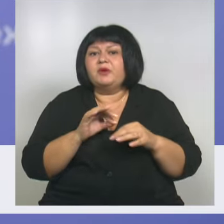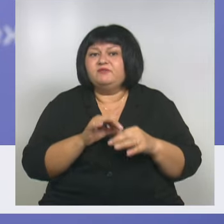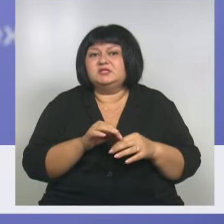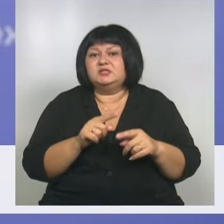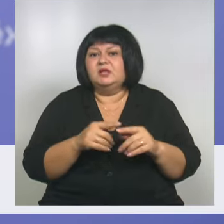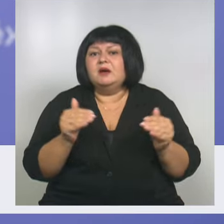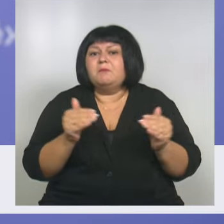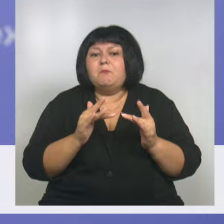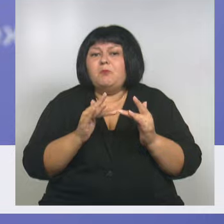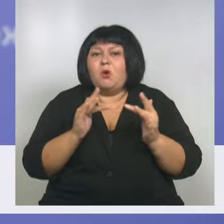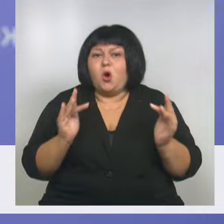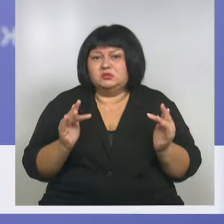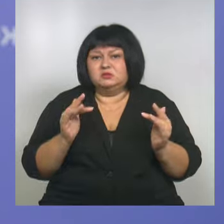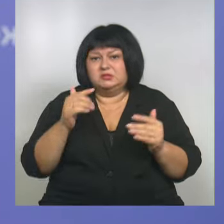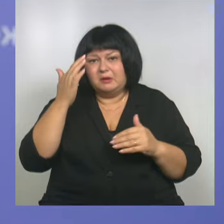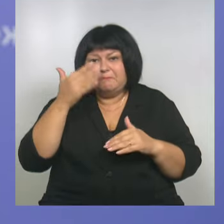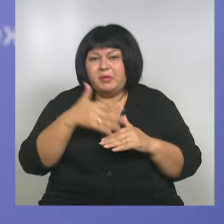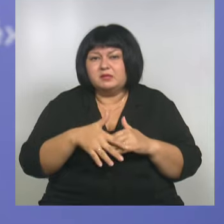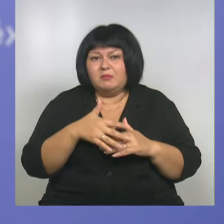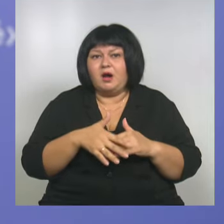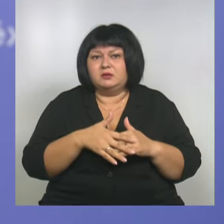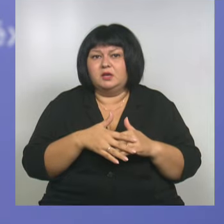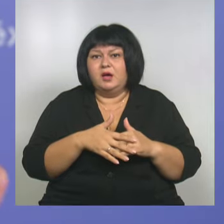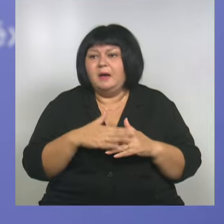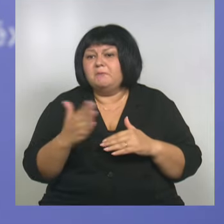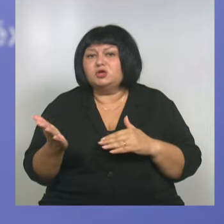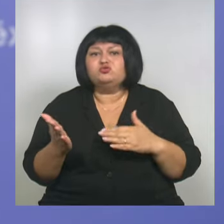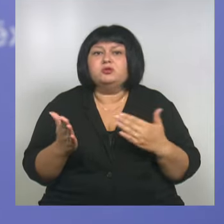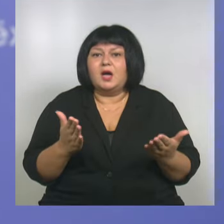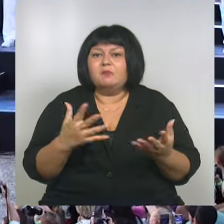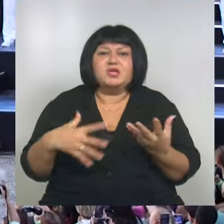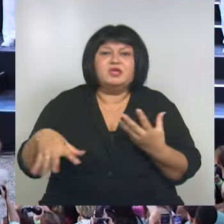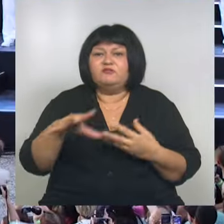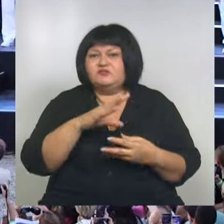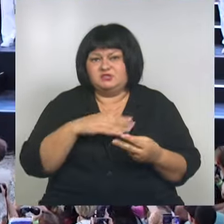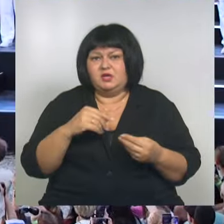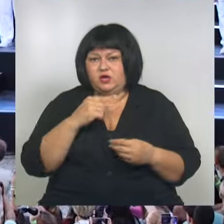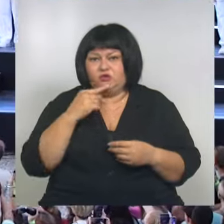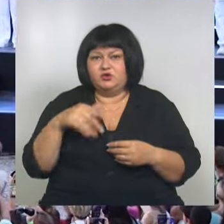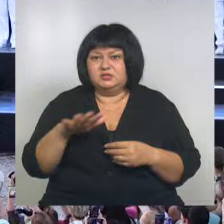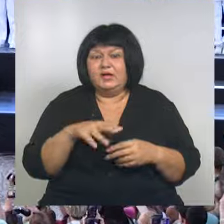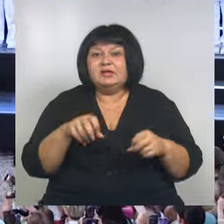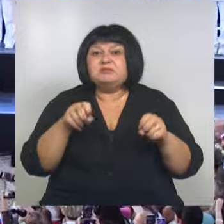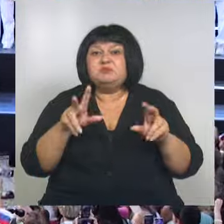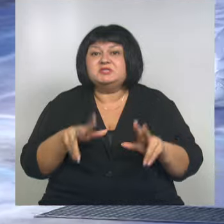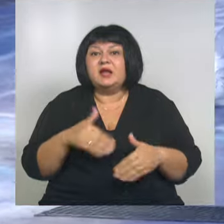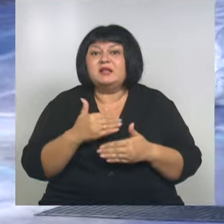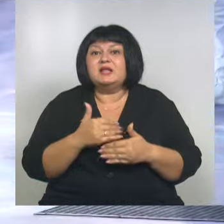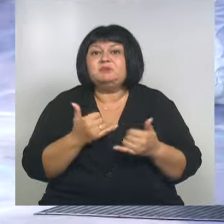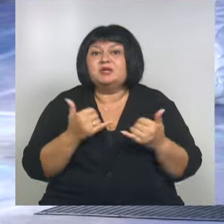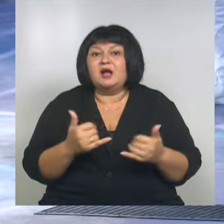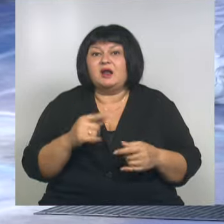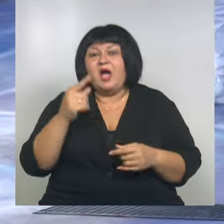мостик понимания между нами и всей остальной Россией. Специально для спектакля автор